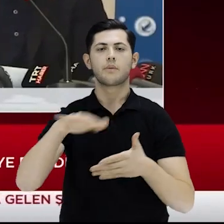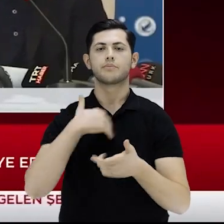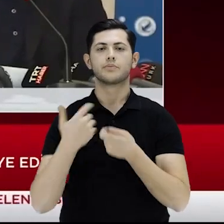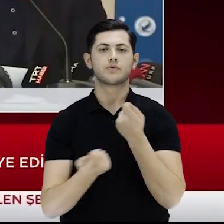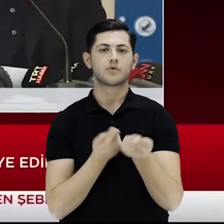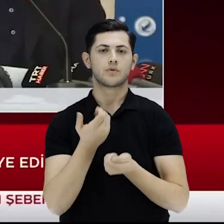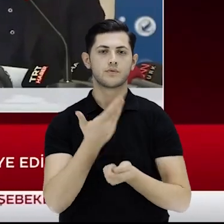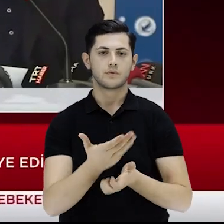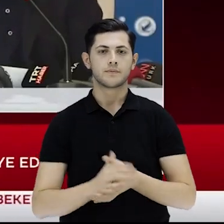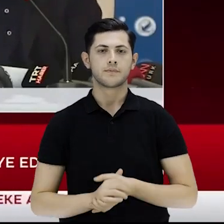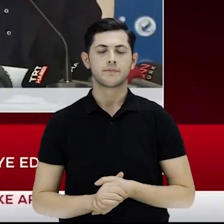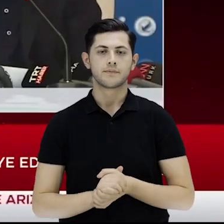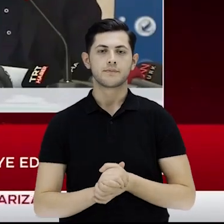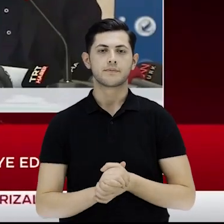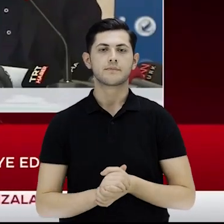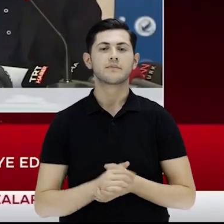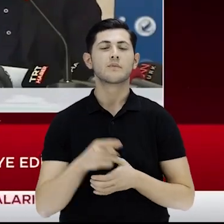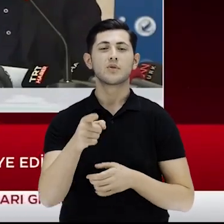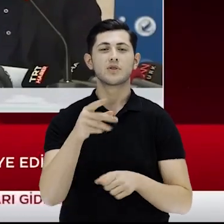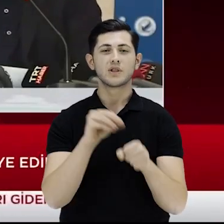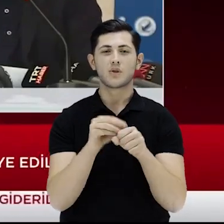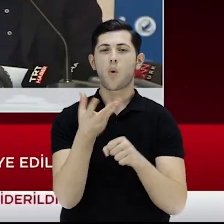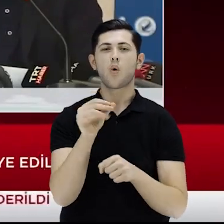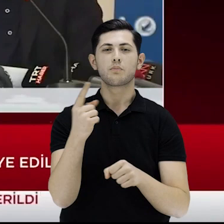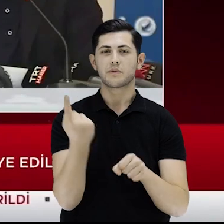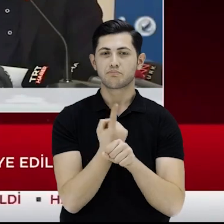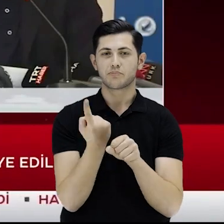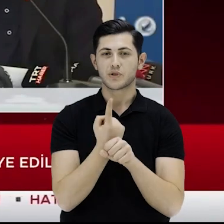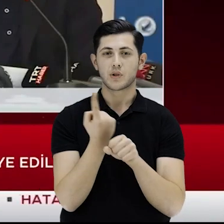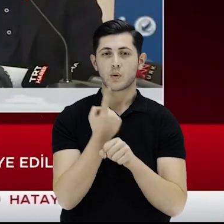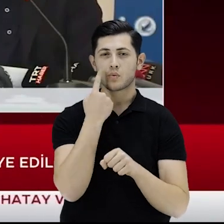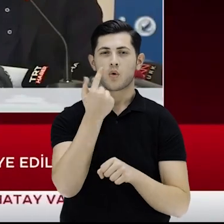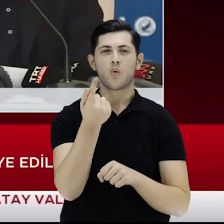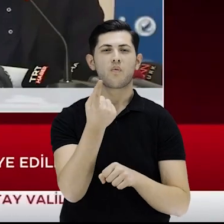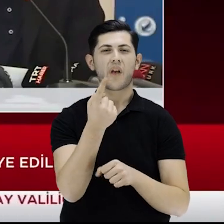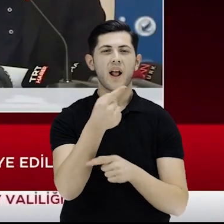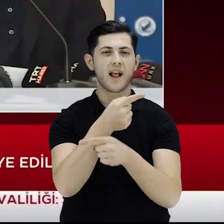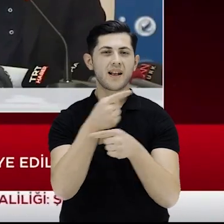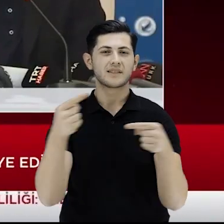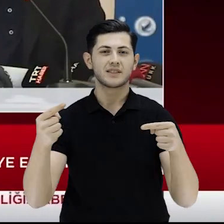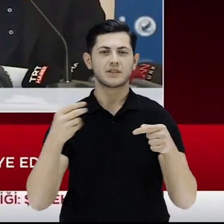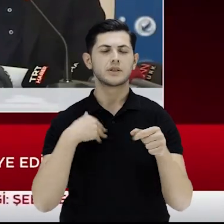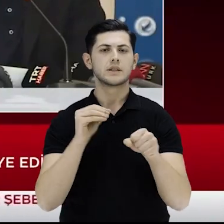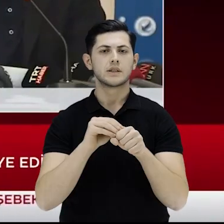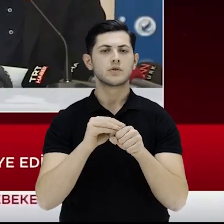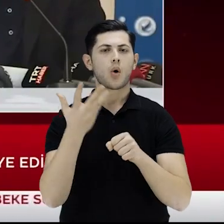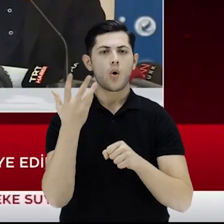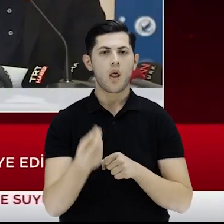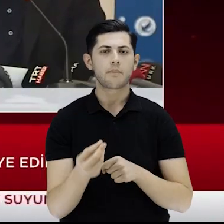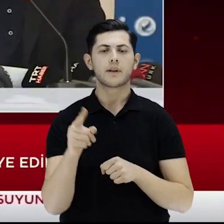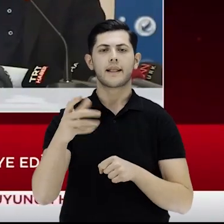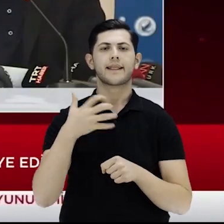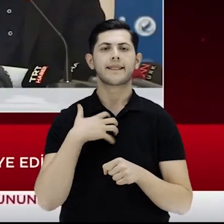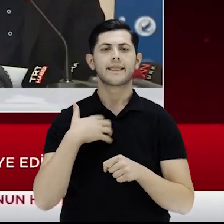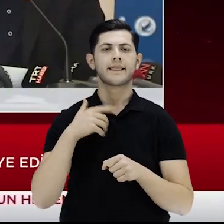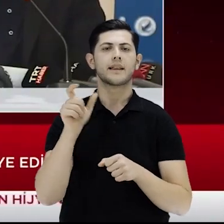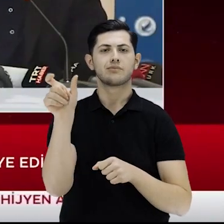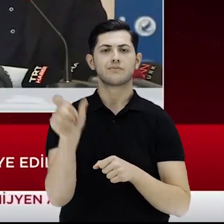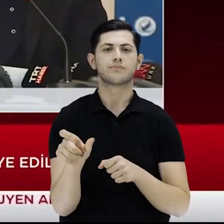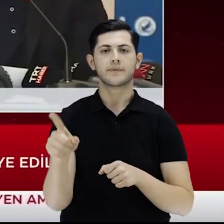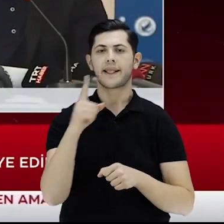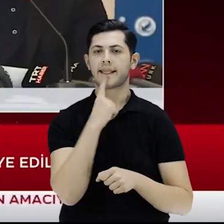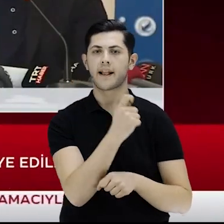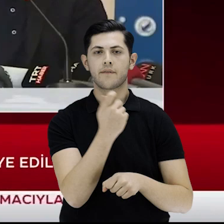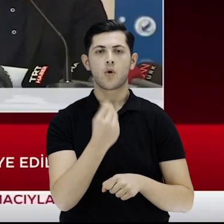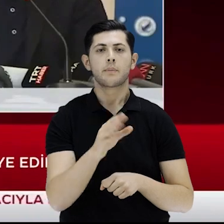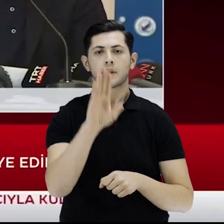çalışıyor. Şimdi olmayan bir şeyi, yani ufak tefek eksiklik bir yerde olabilir. Bir kişinin kendi adına bu talebi